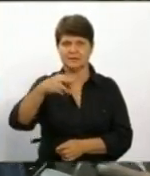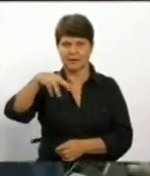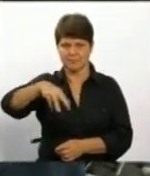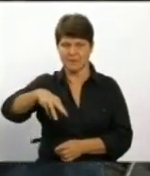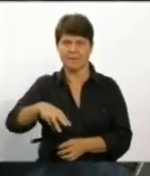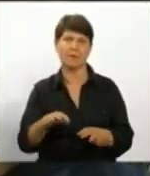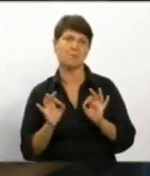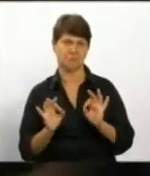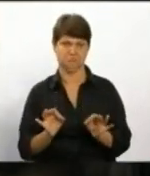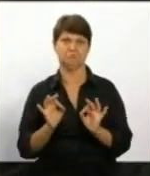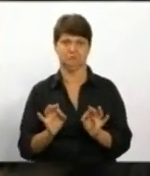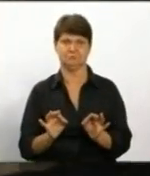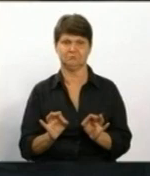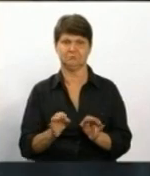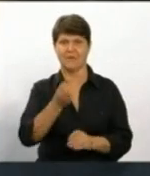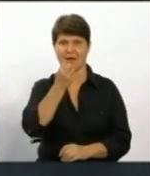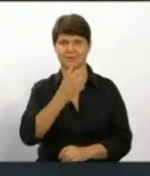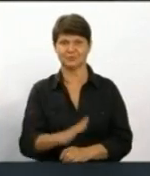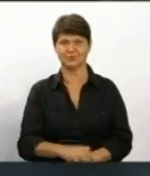Нормально, добре.